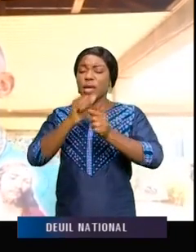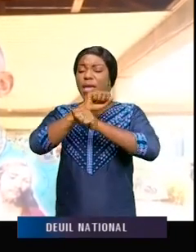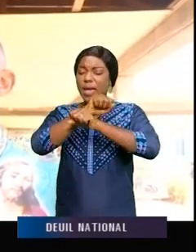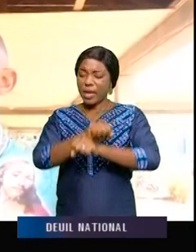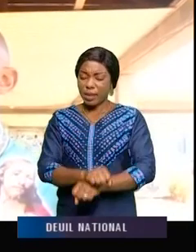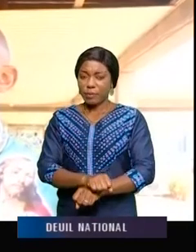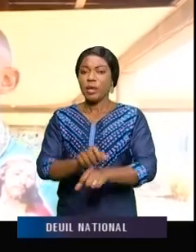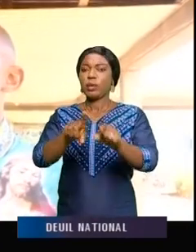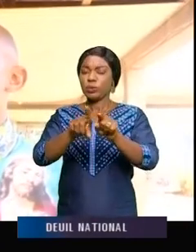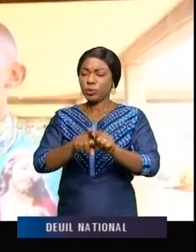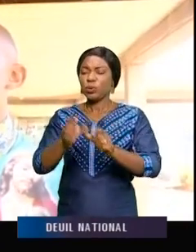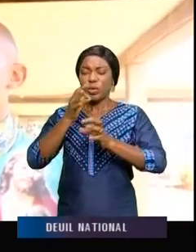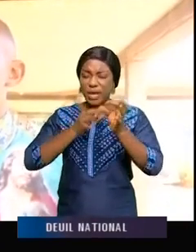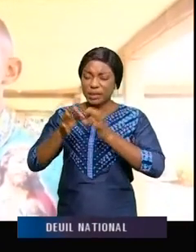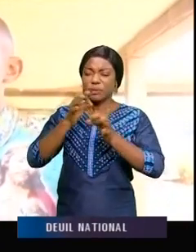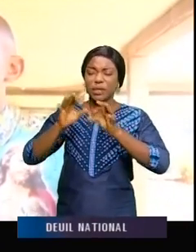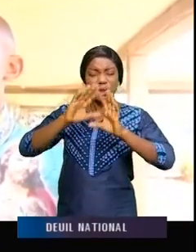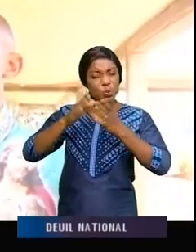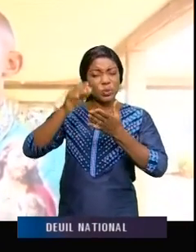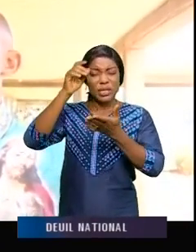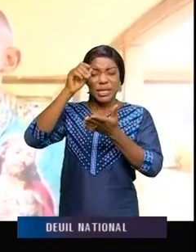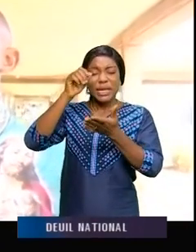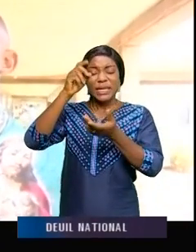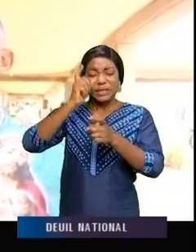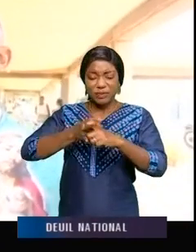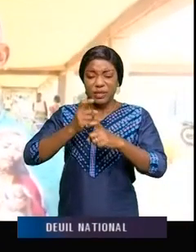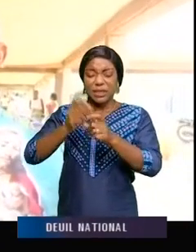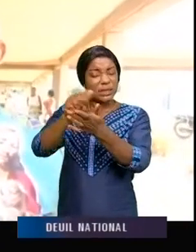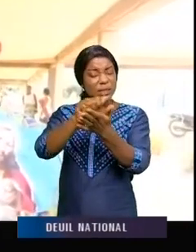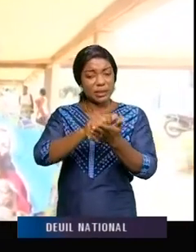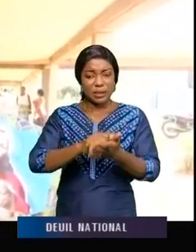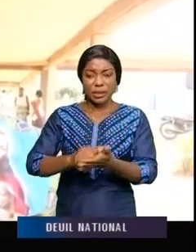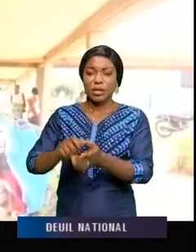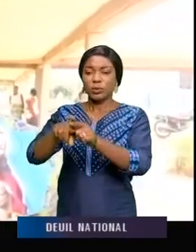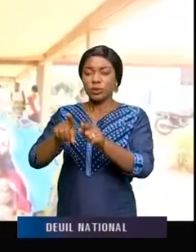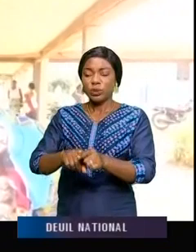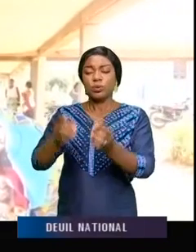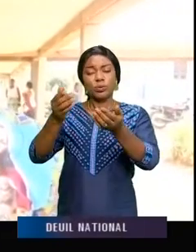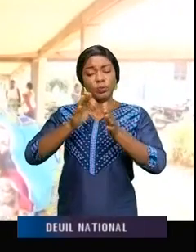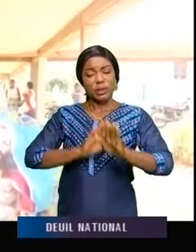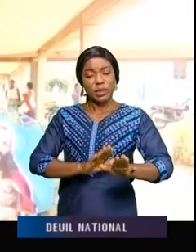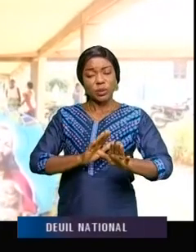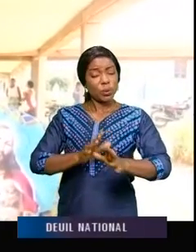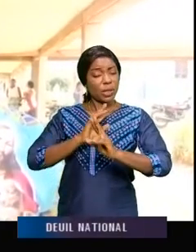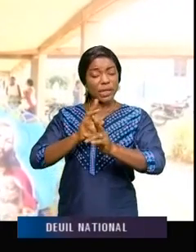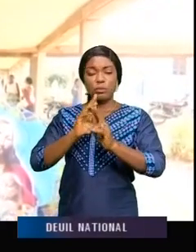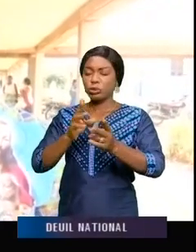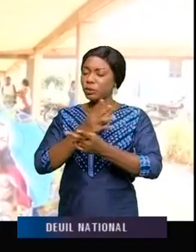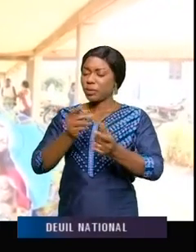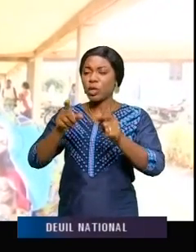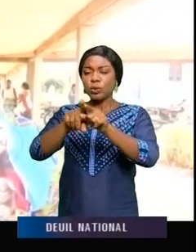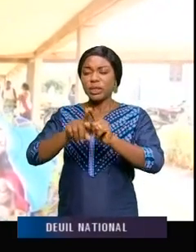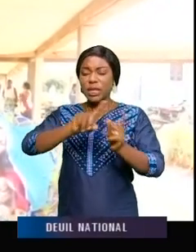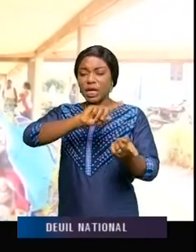que tout ce que nous avons comme difficulté, c'est que les doigts-là, vont atteindre les niveaux de plus élevé pour que nous puissions avoir la réponse à ces différentes préoccupations, qui vont améliorer